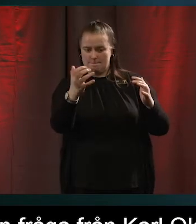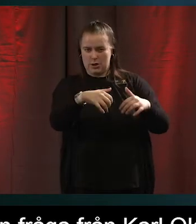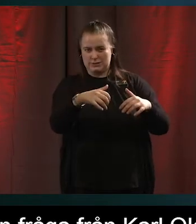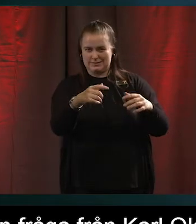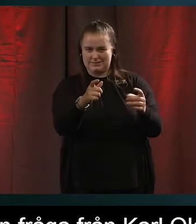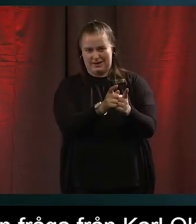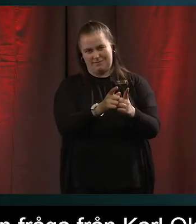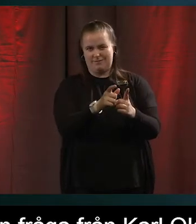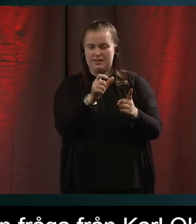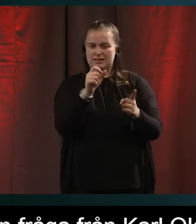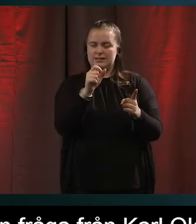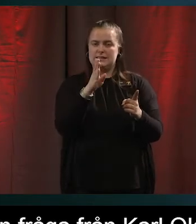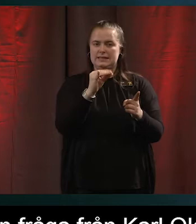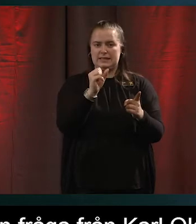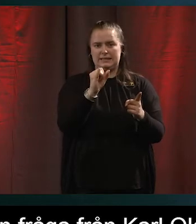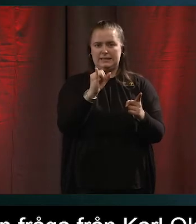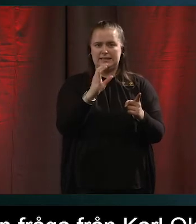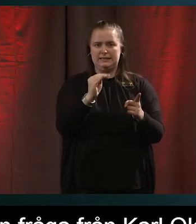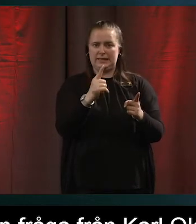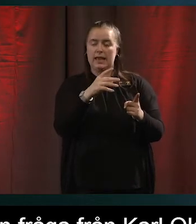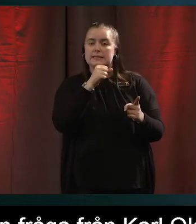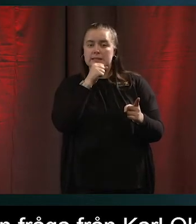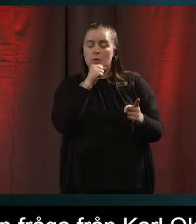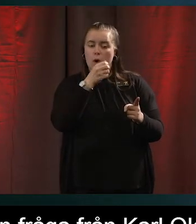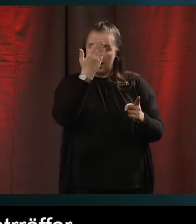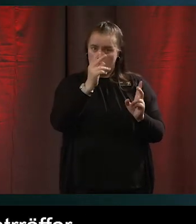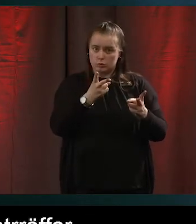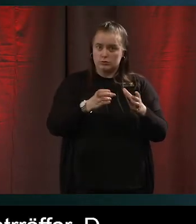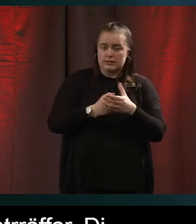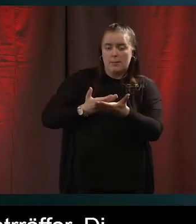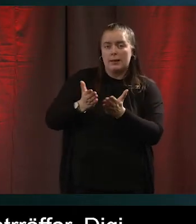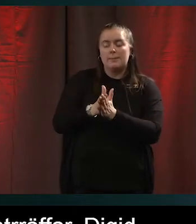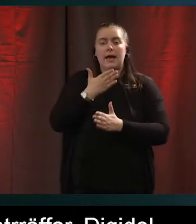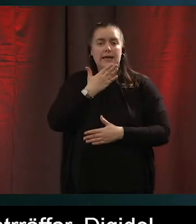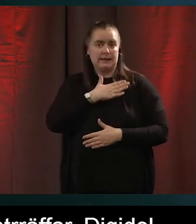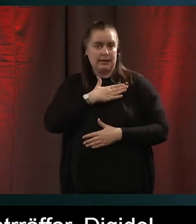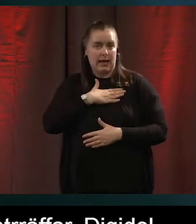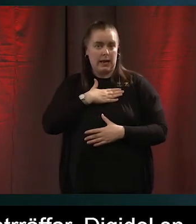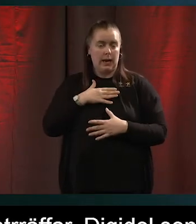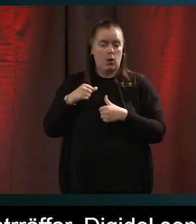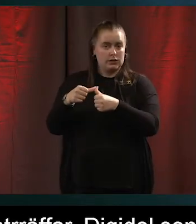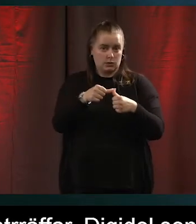kan samarbeta med ideella organisationer som då till exempel Seniornet?